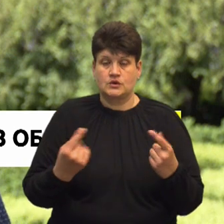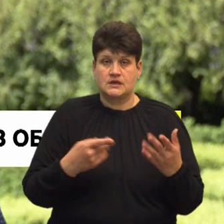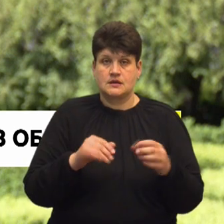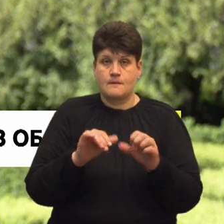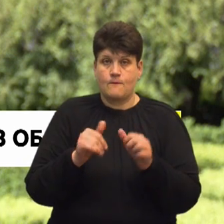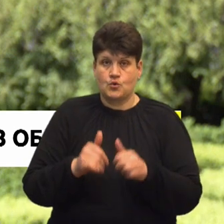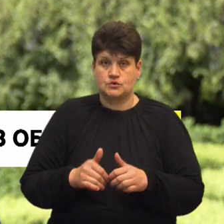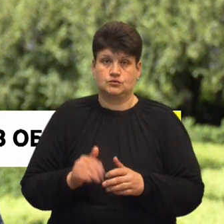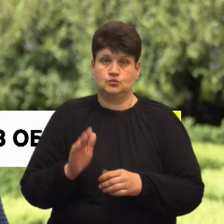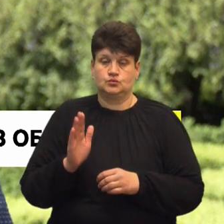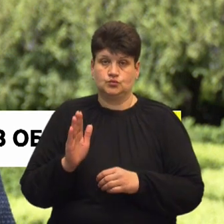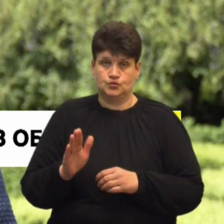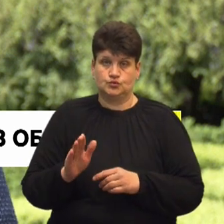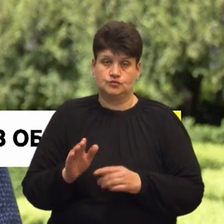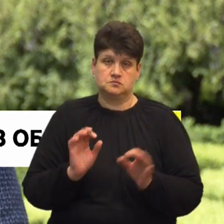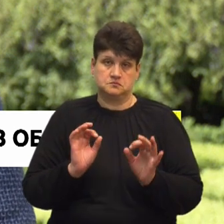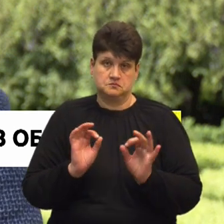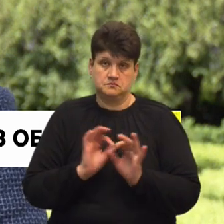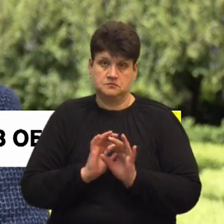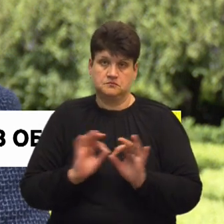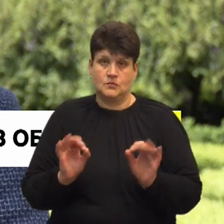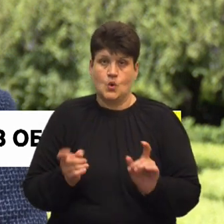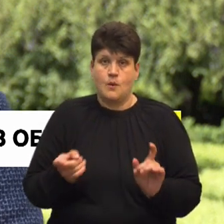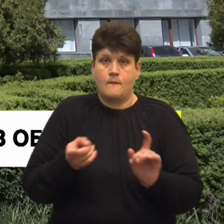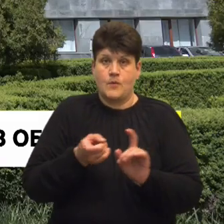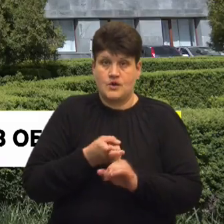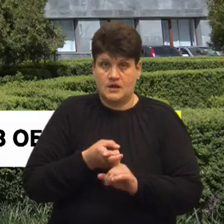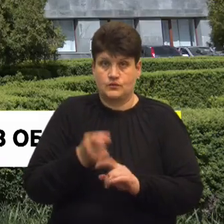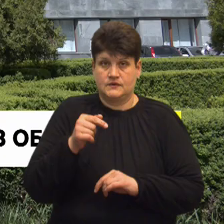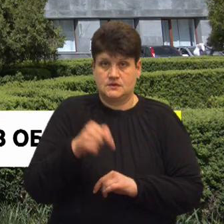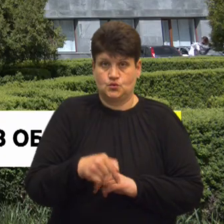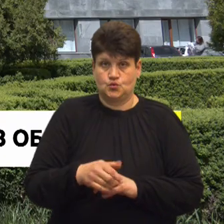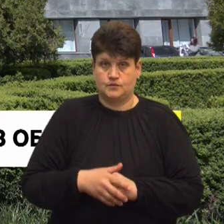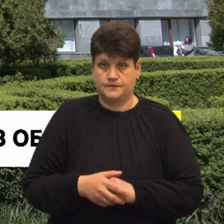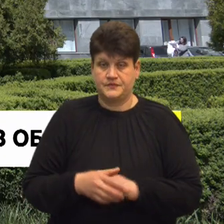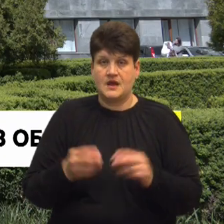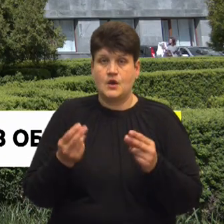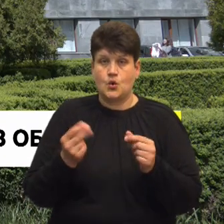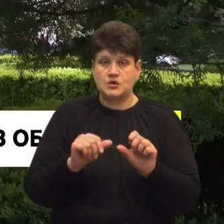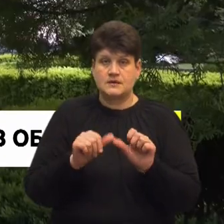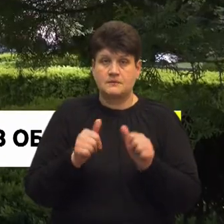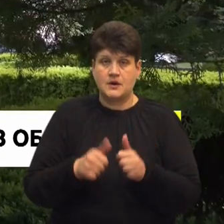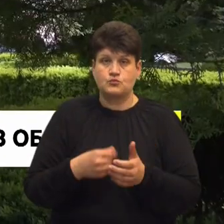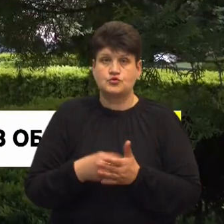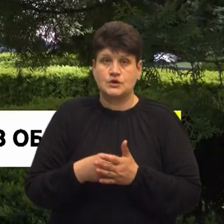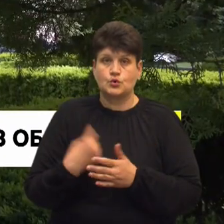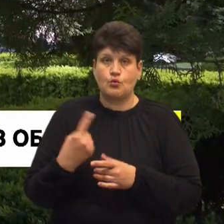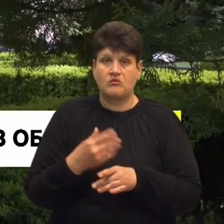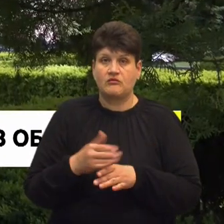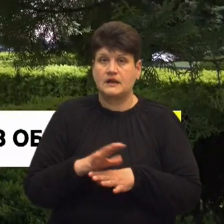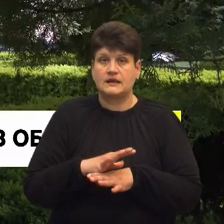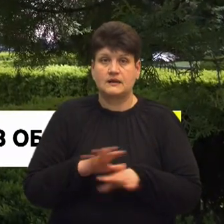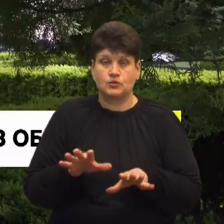будуть гармонійно поєднуватися тут. Кошти на пам'ятник з бюджету області виділяти не будуть,